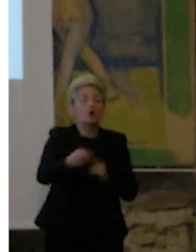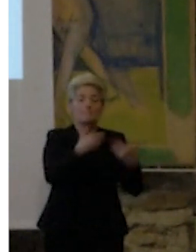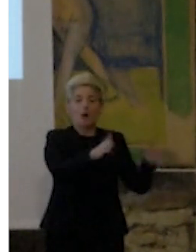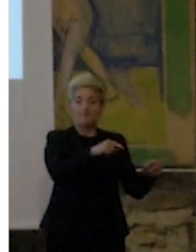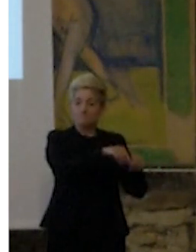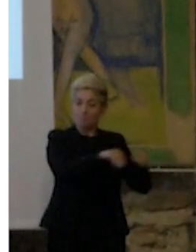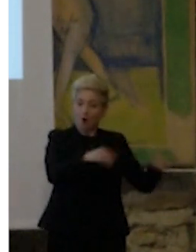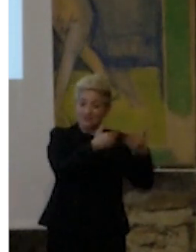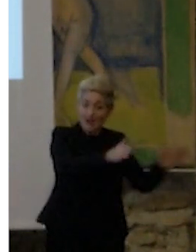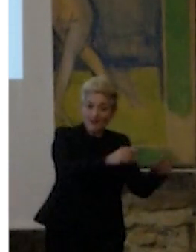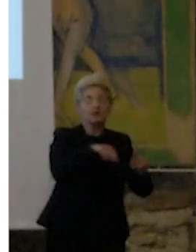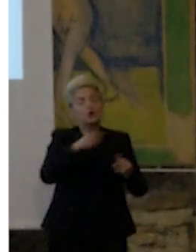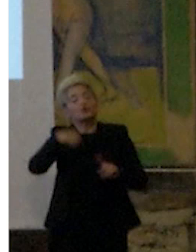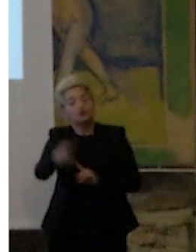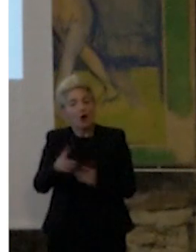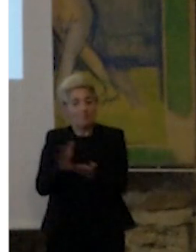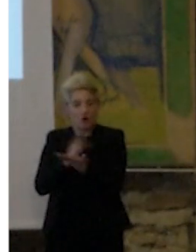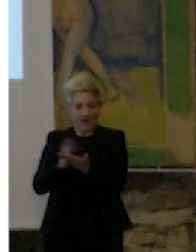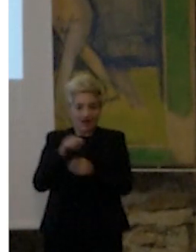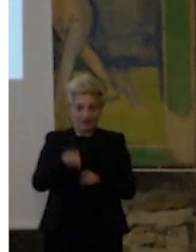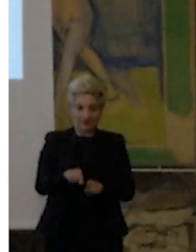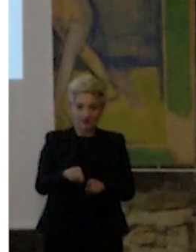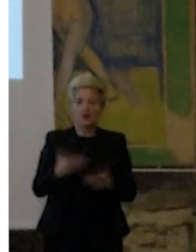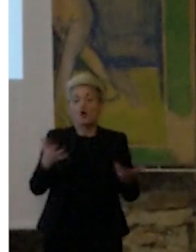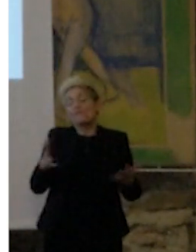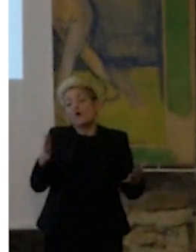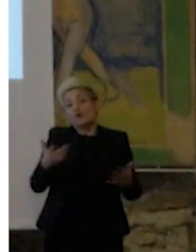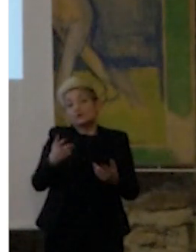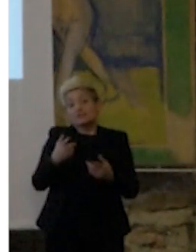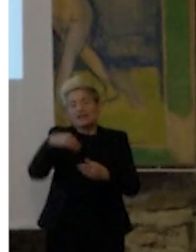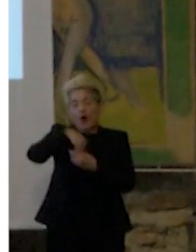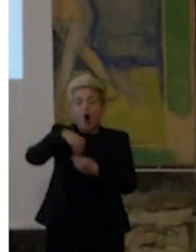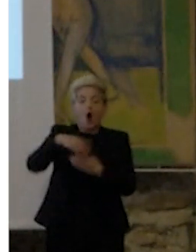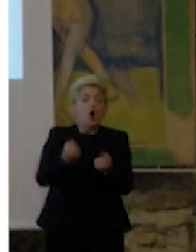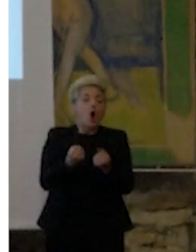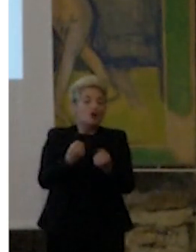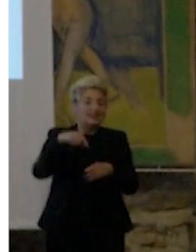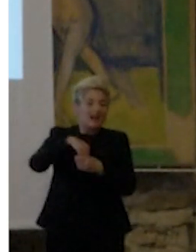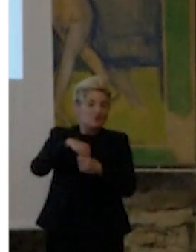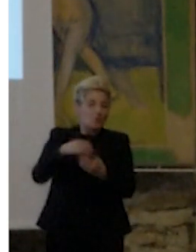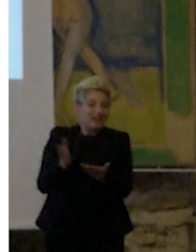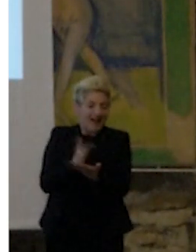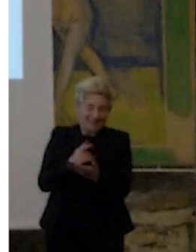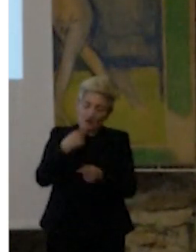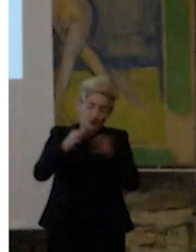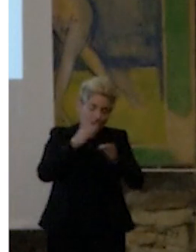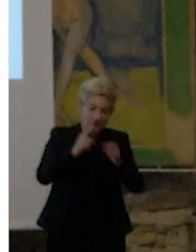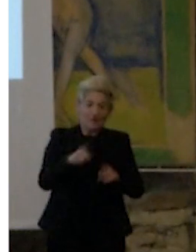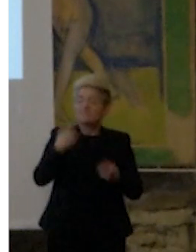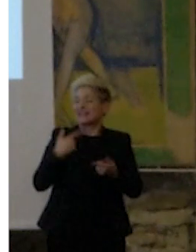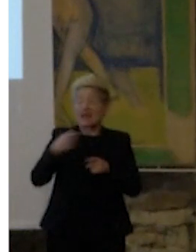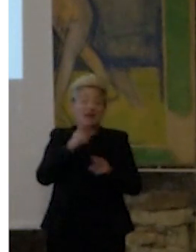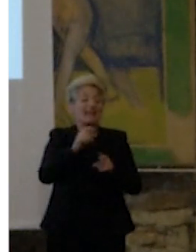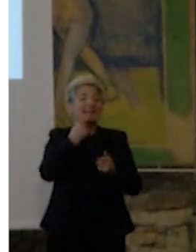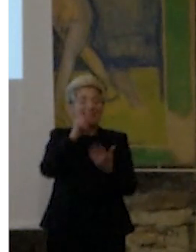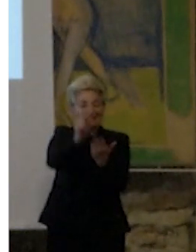Non ho voluto parlare troppo dei contenuti, anzi quasi non ne ho parlato, forse non ne ho parlato affatto, perché dopo le persone che hanno scritto sono qui al tavolo.